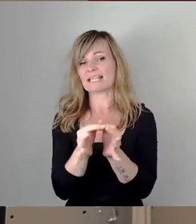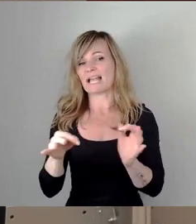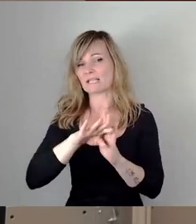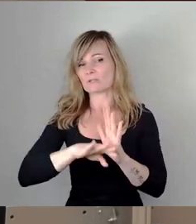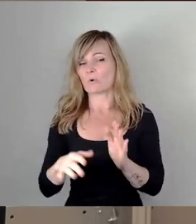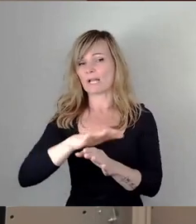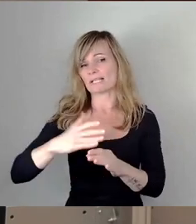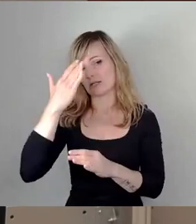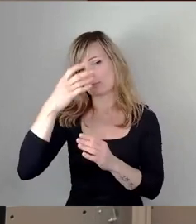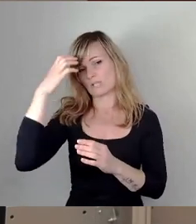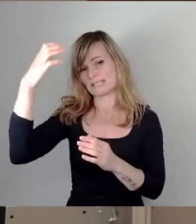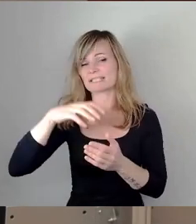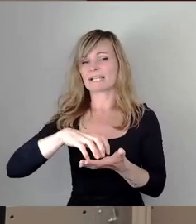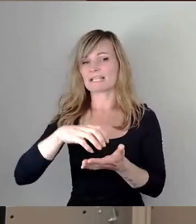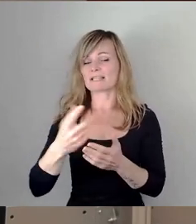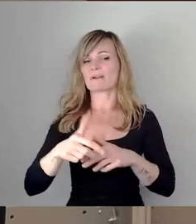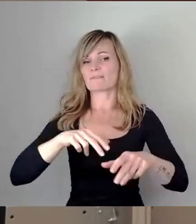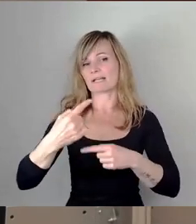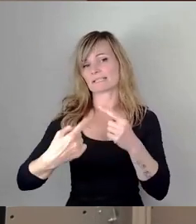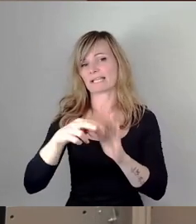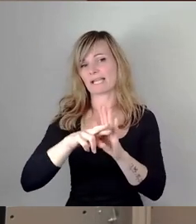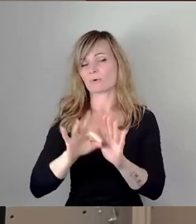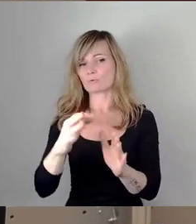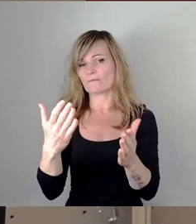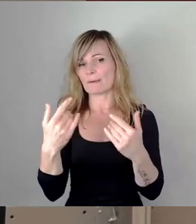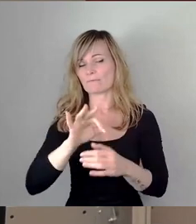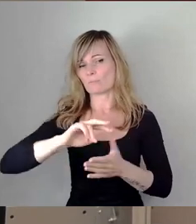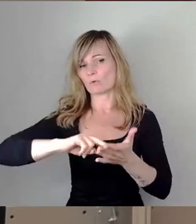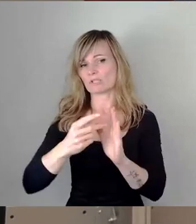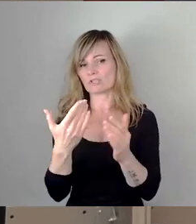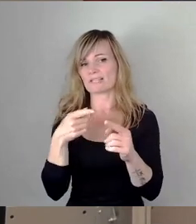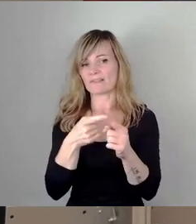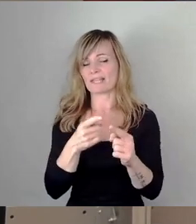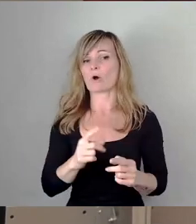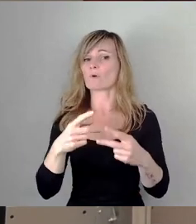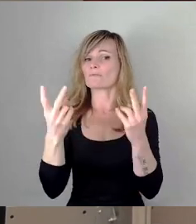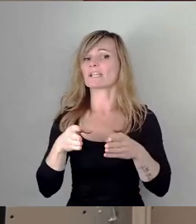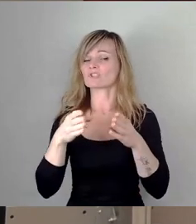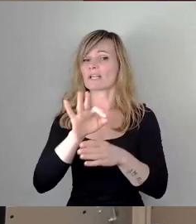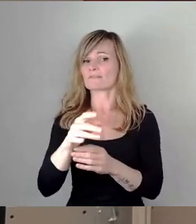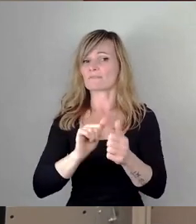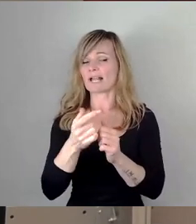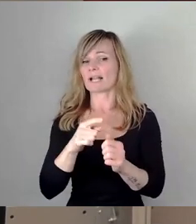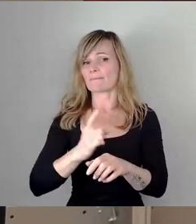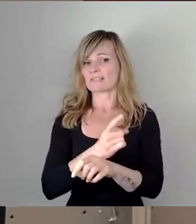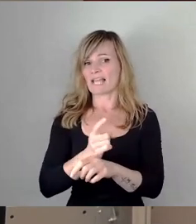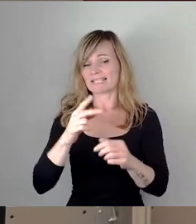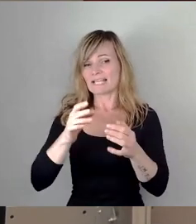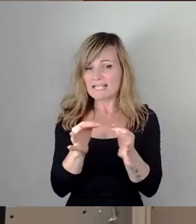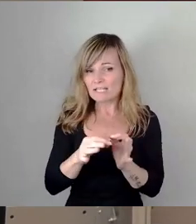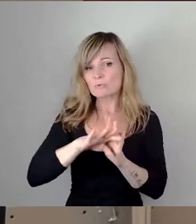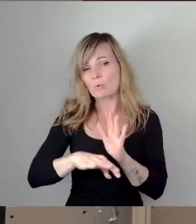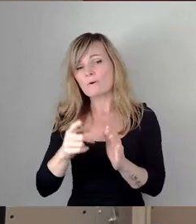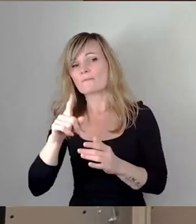Verfahrensregelung über die Werbung für politische Zwecke auf öffentlichen Straßen während der Wahlkampfzeit, Satzung, Verfahrensregelung, Wahlwerbung,